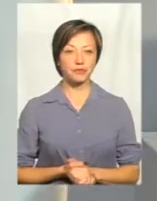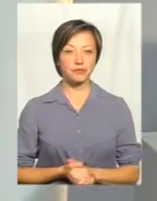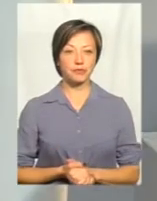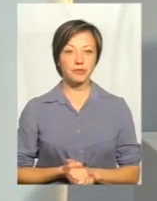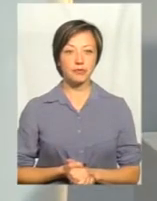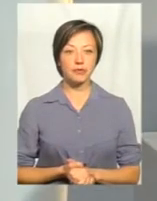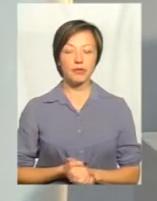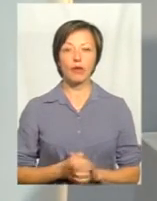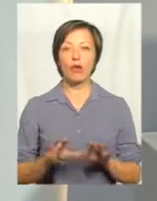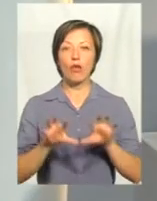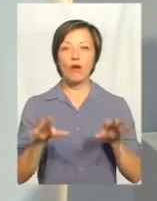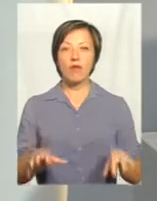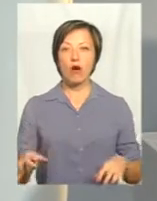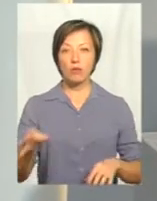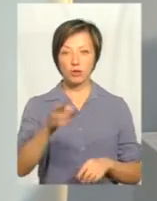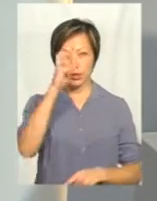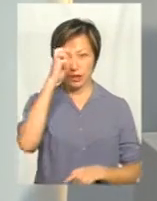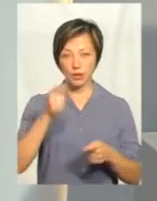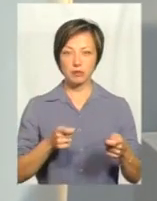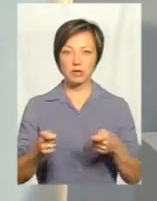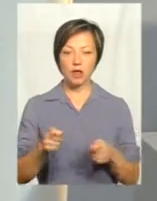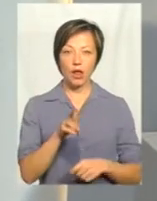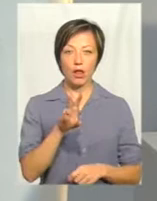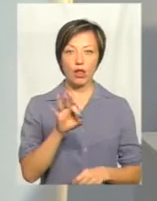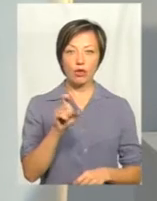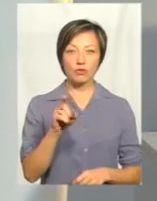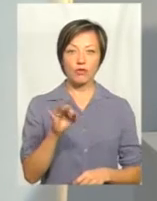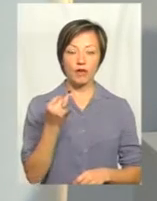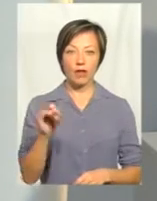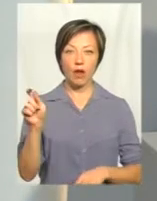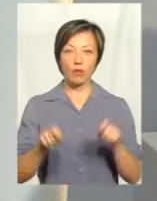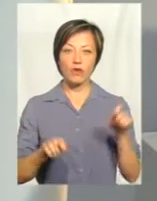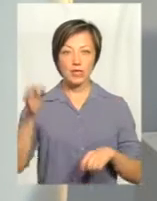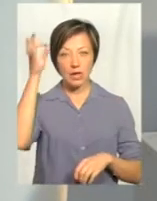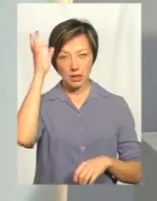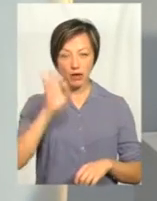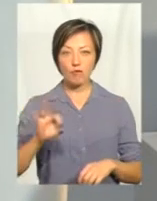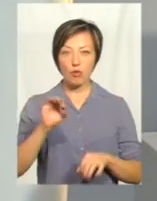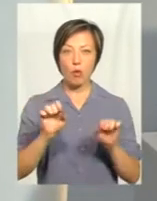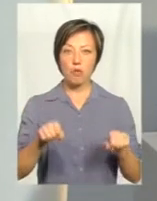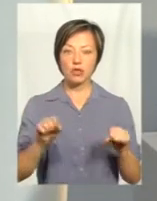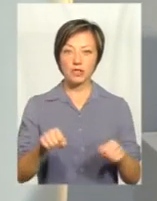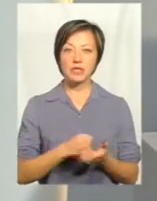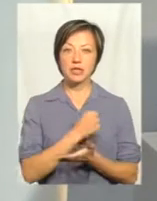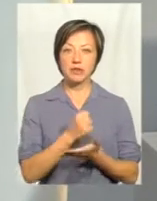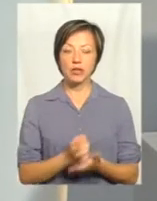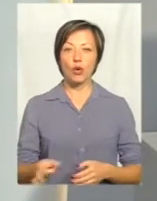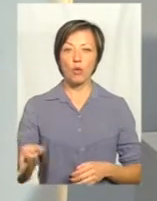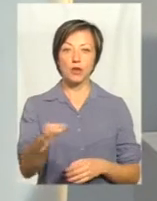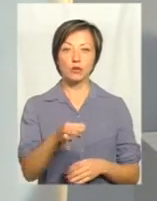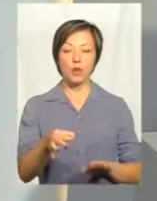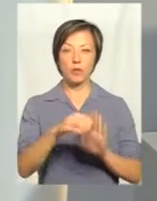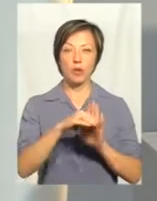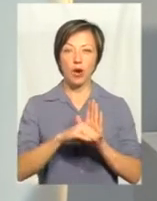Голова Хмельницької обласної державної адміністрації Вадим Лозовий на конференції згадав про можливість затвердження обласної